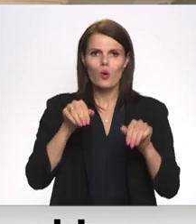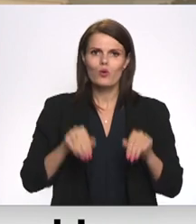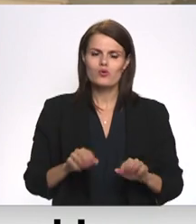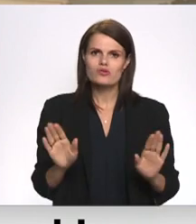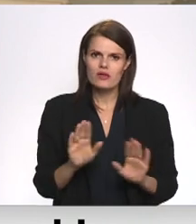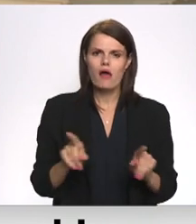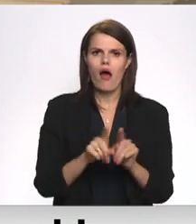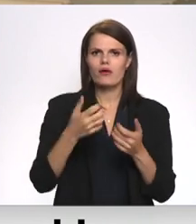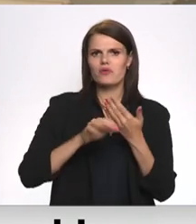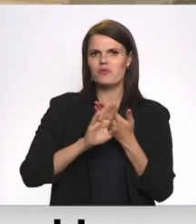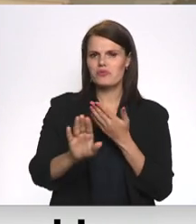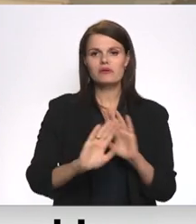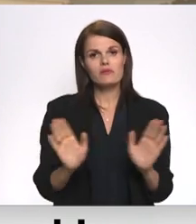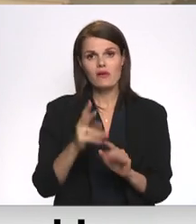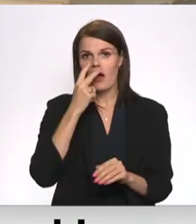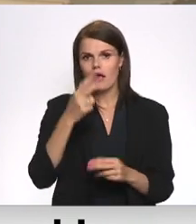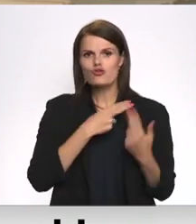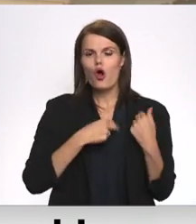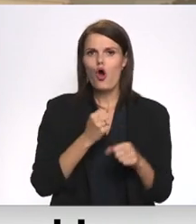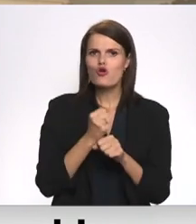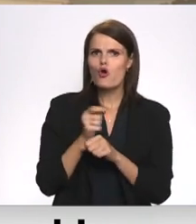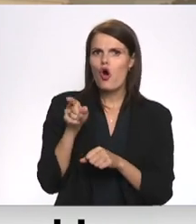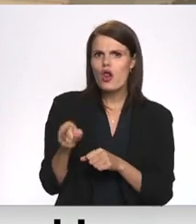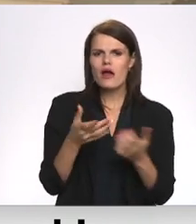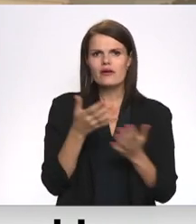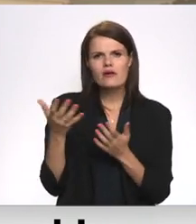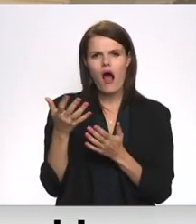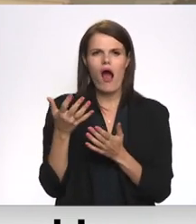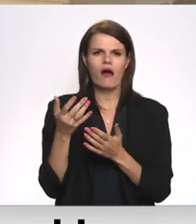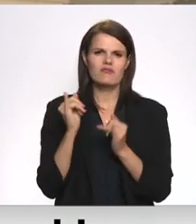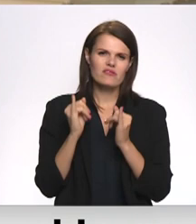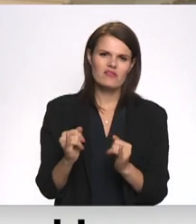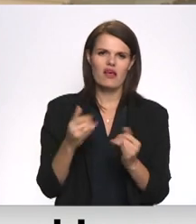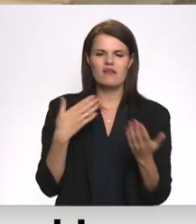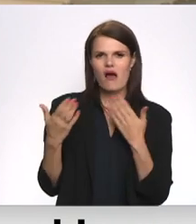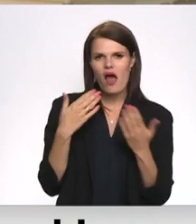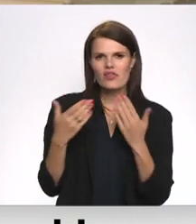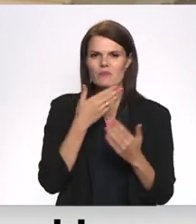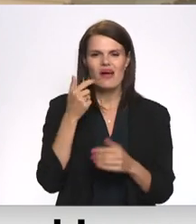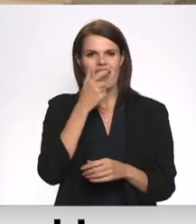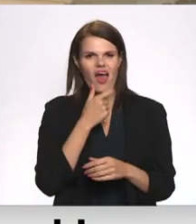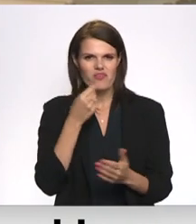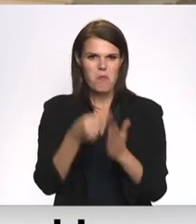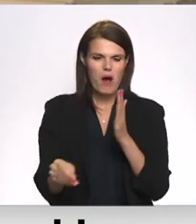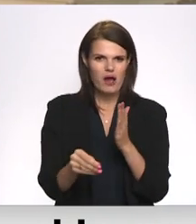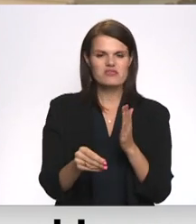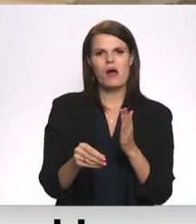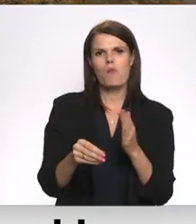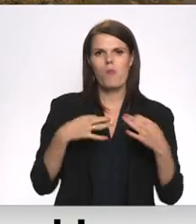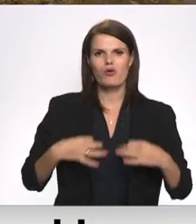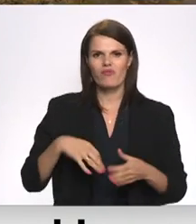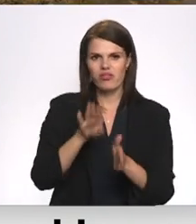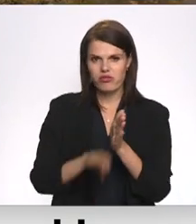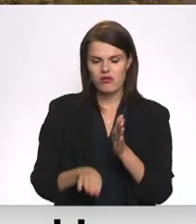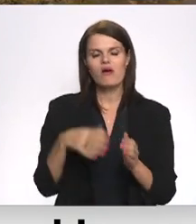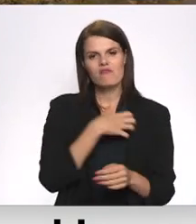arī vienaldzīgam, ka tu redzi, ka tavu kolēģi kāds abižo un izturās nētiski un pazemo profesionāli noniecina.